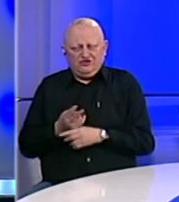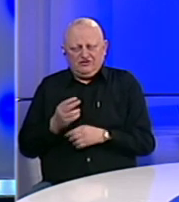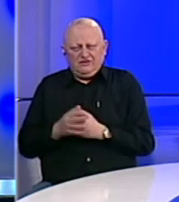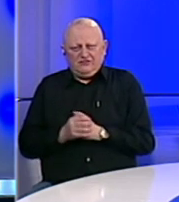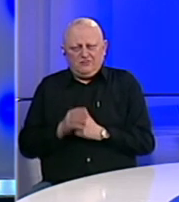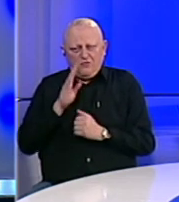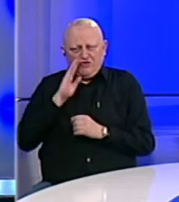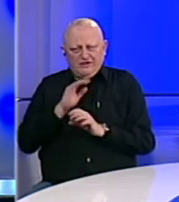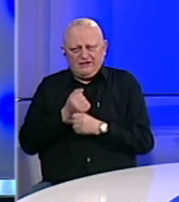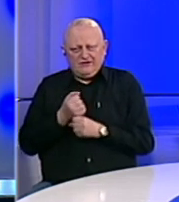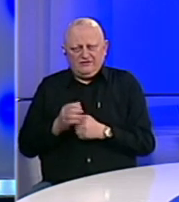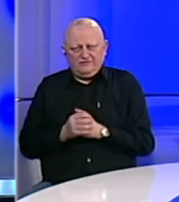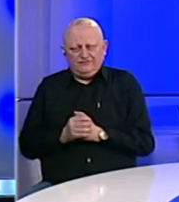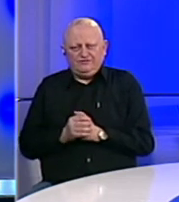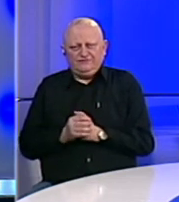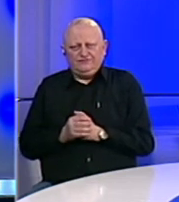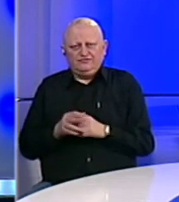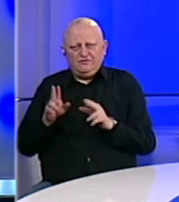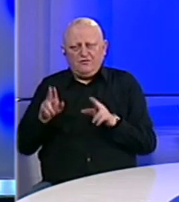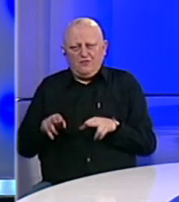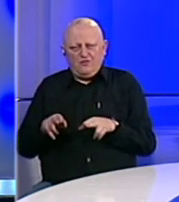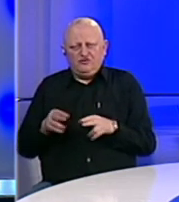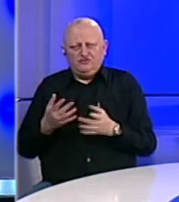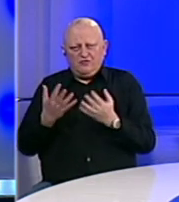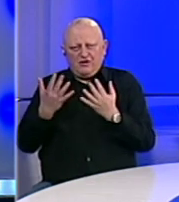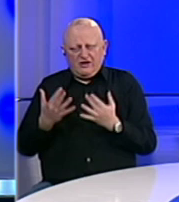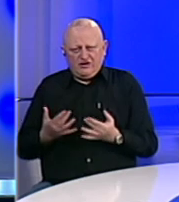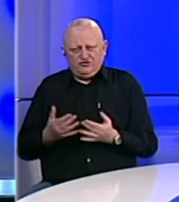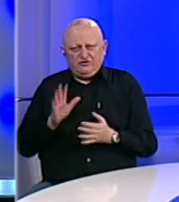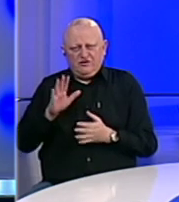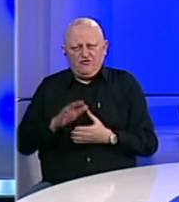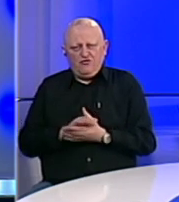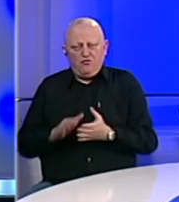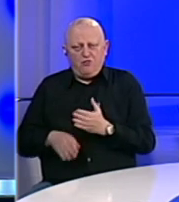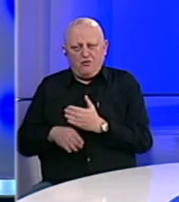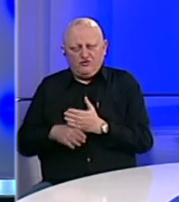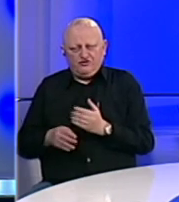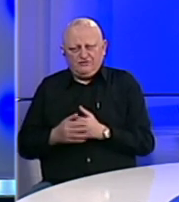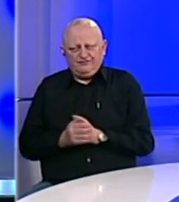BiH. Možemo li računati na njihovu pomoć?